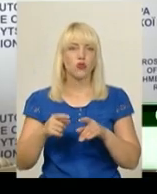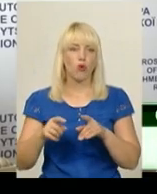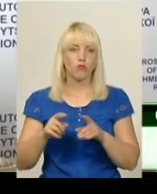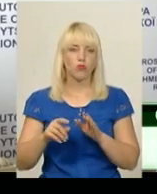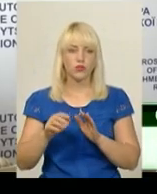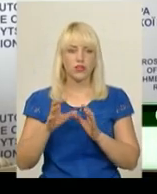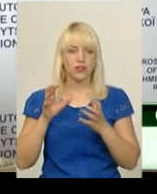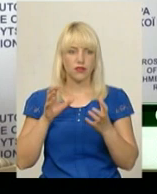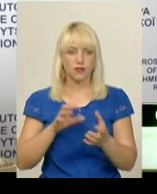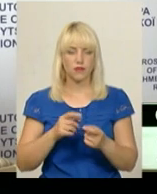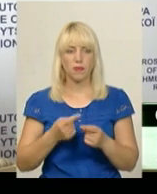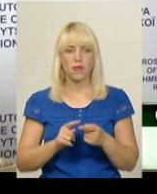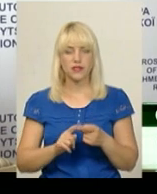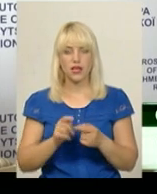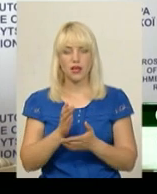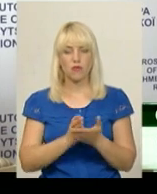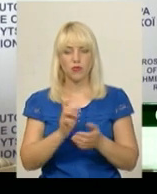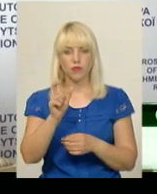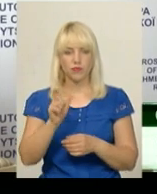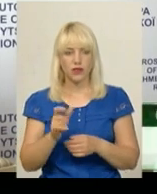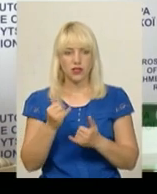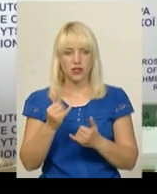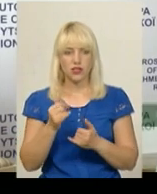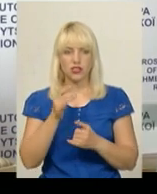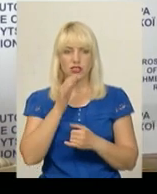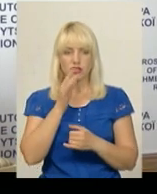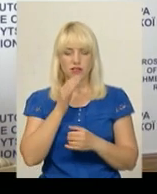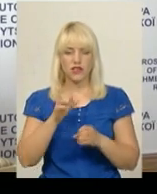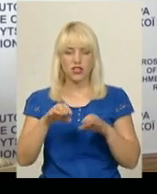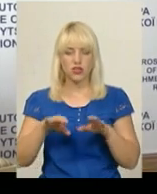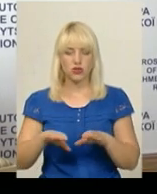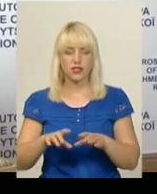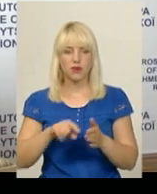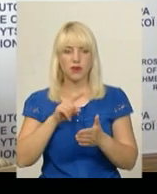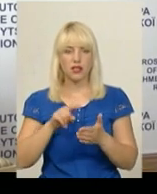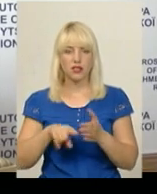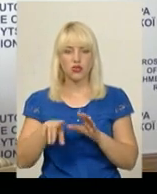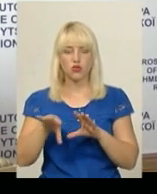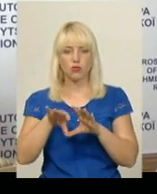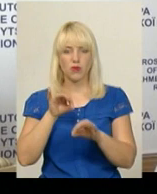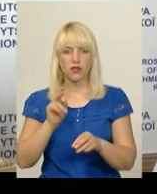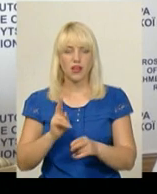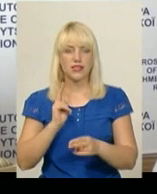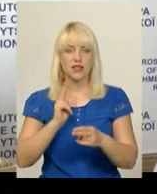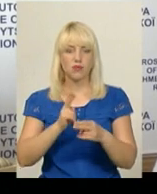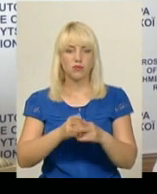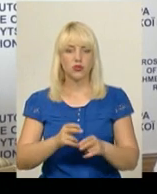КК України. На даний час вирішується питання щодо обрання стосовно нього заповіжного заходу.